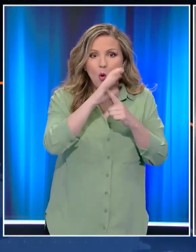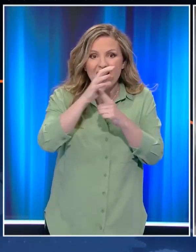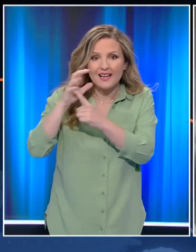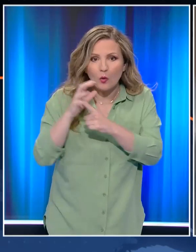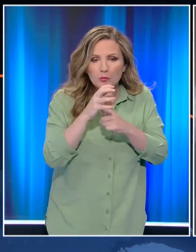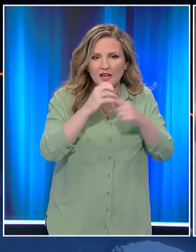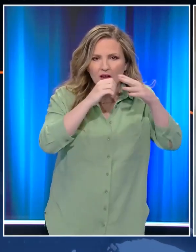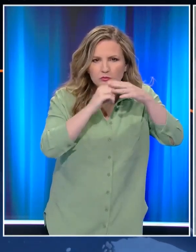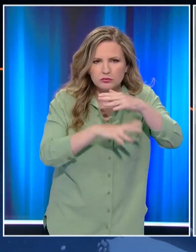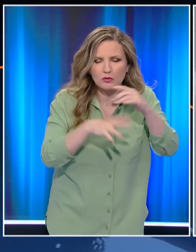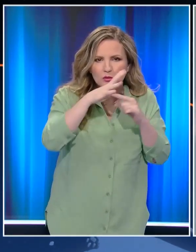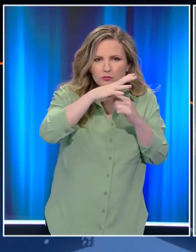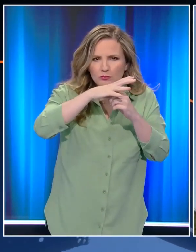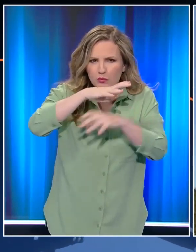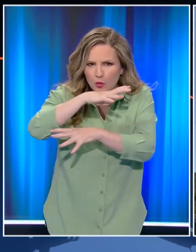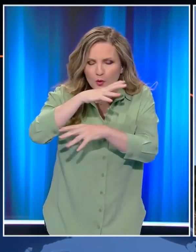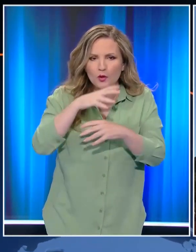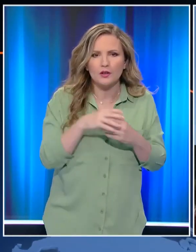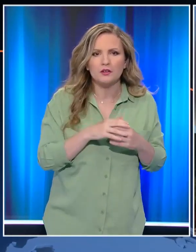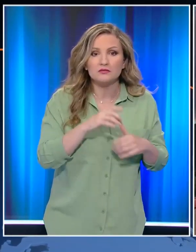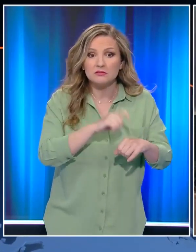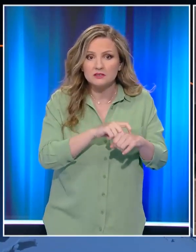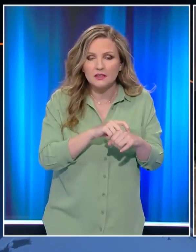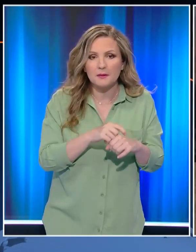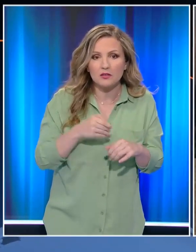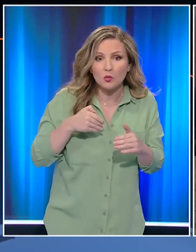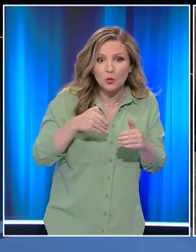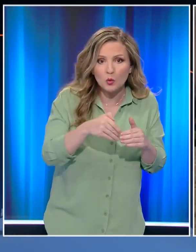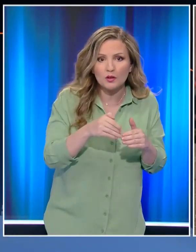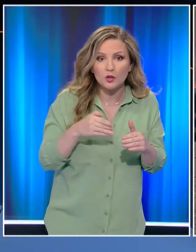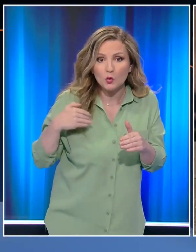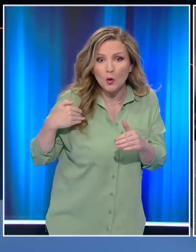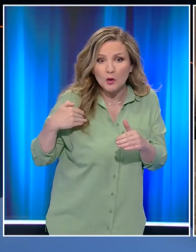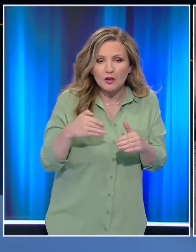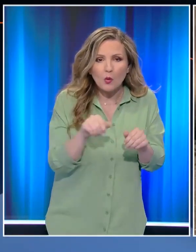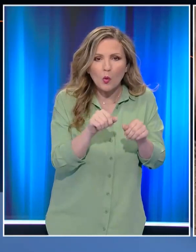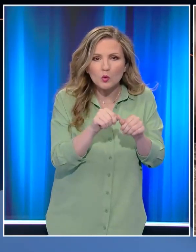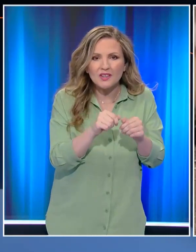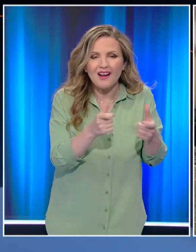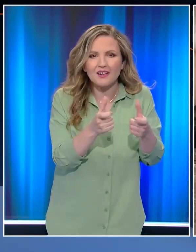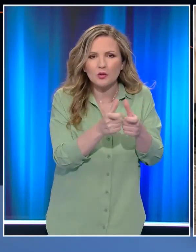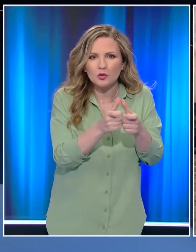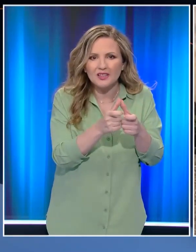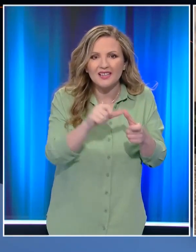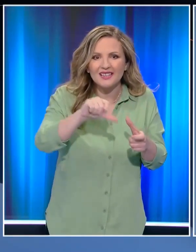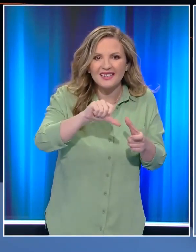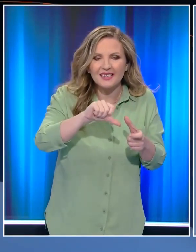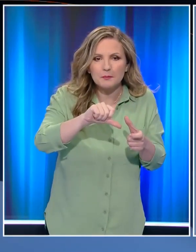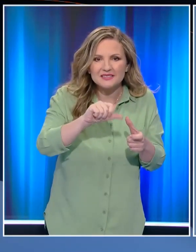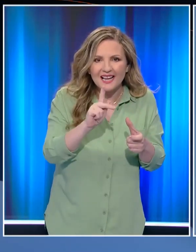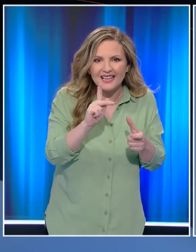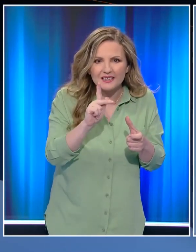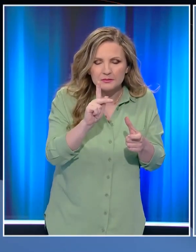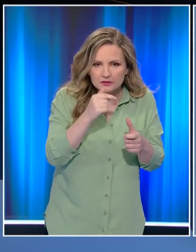πυροσβεστικής επιχειρούν από αέρος για να κατασβέσουν την φωτιά. Να πούμε ότι βρίσκεται πολύ κοντά στον οικισμό της Κυψέλης στη Φωτιά και αυτό